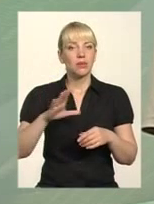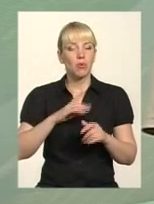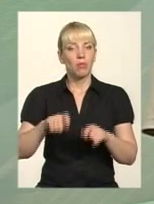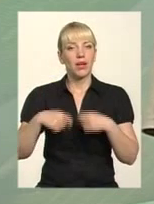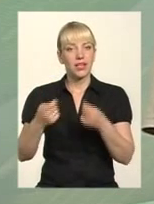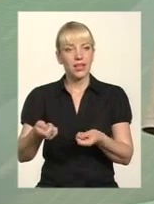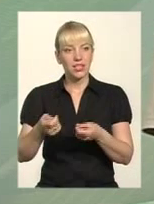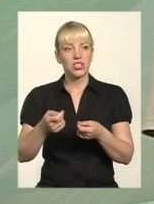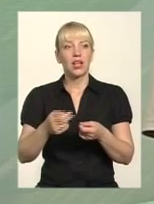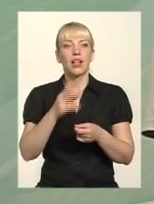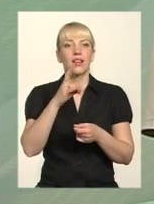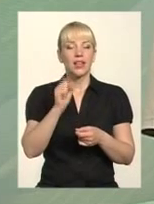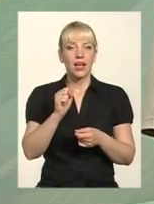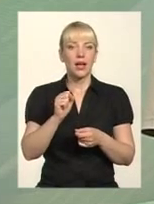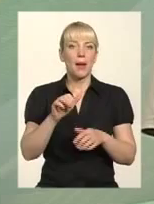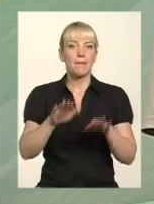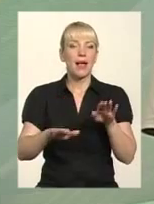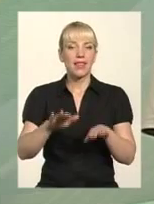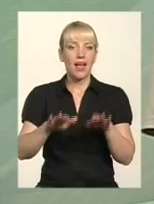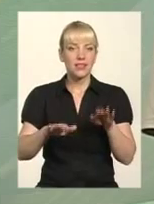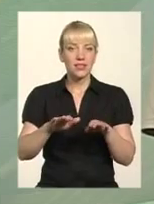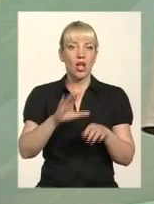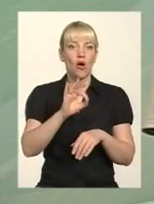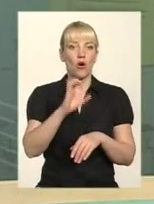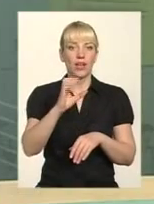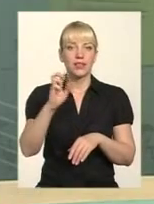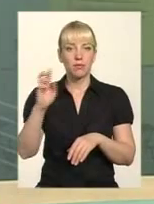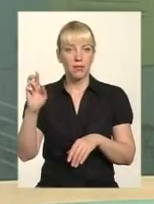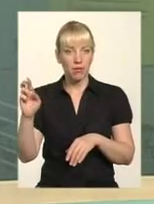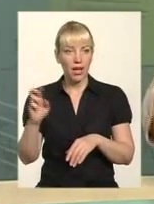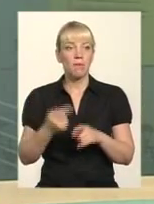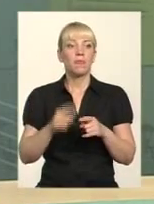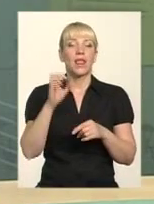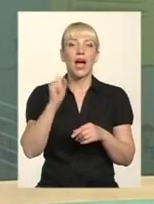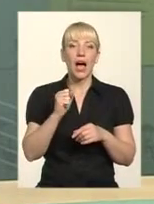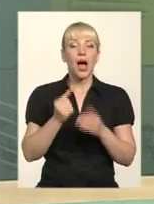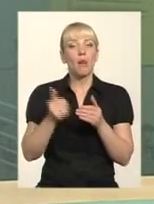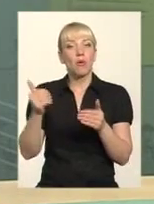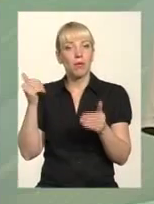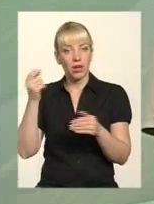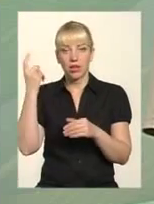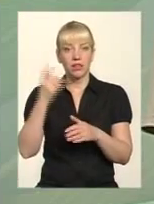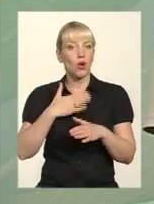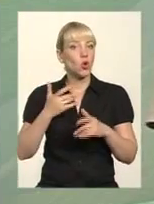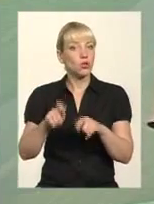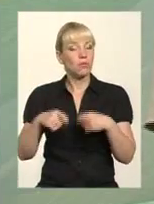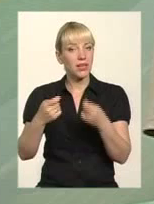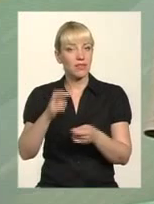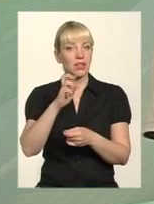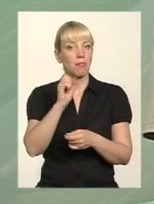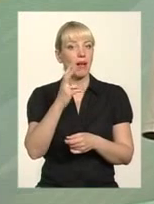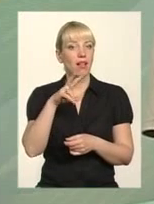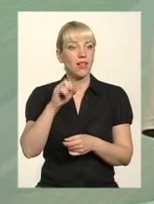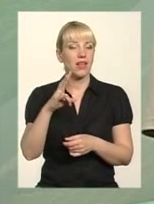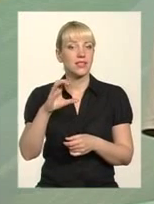попередній власник не хоче передавати будинок. Ну, скажімо, землю, прибудинкову територію. І будинок, все, не